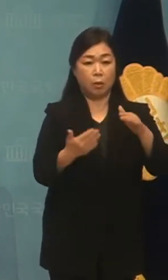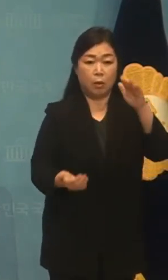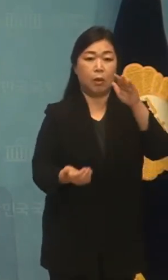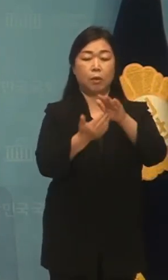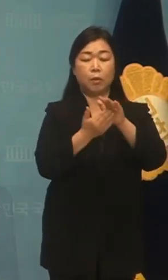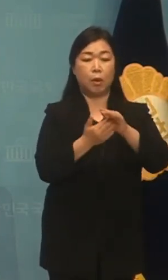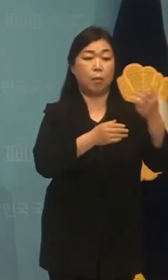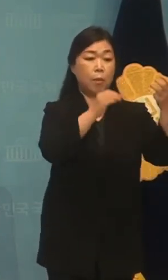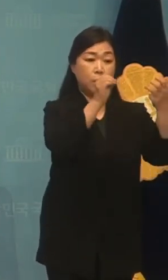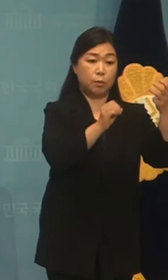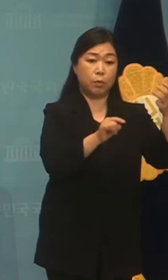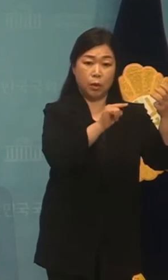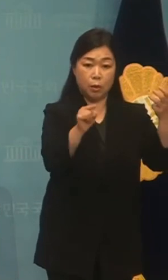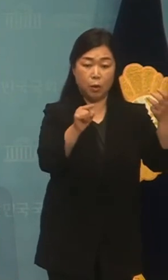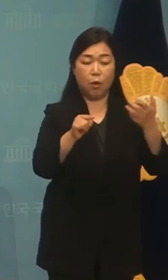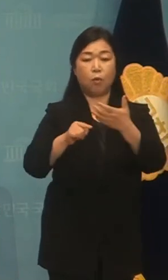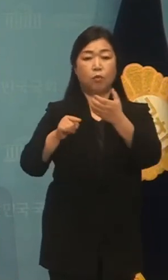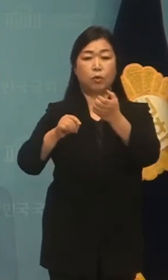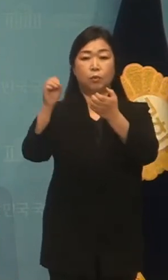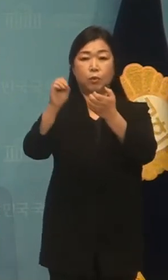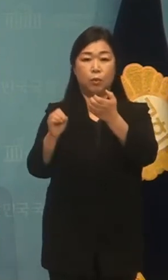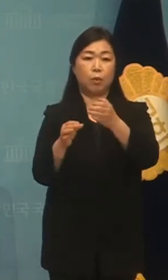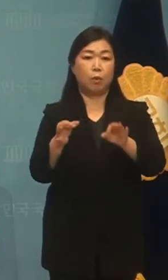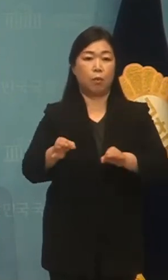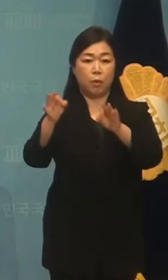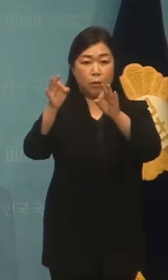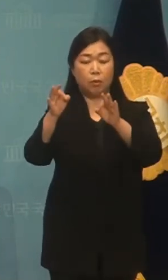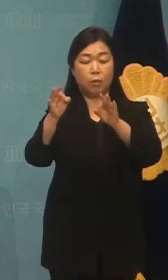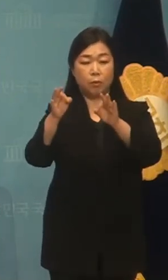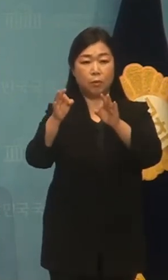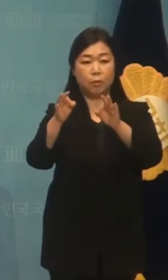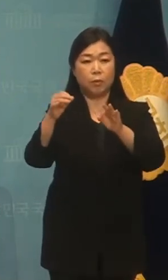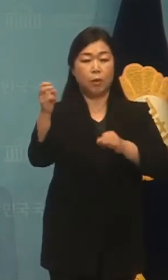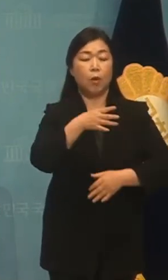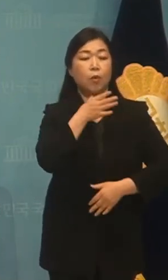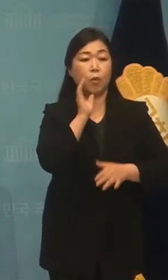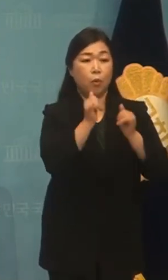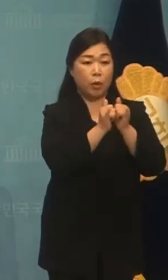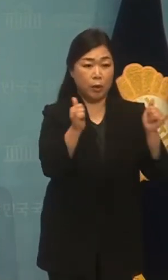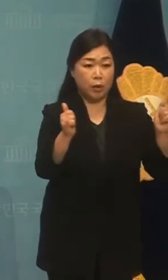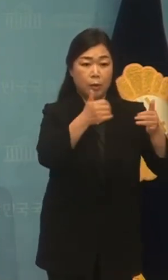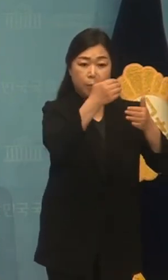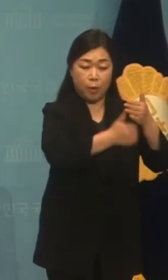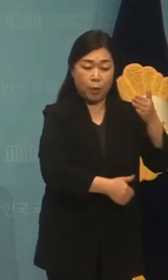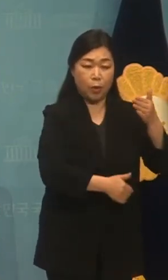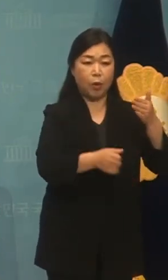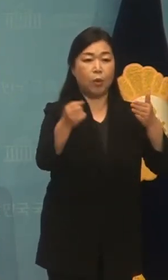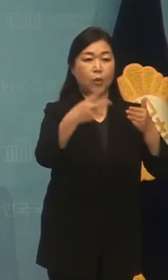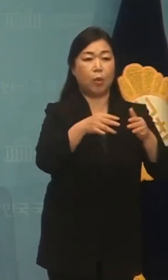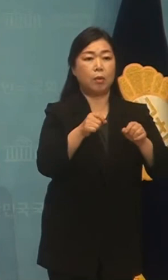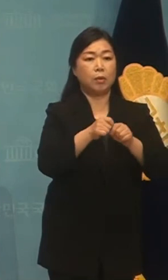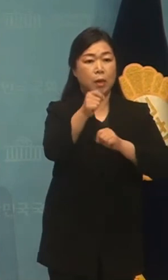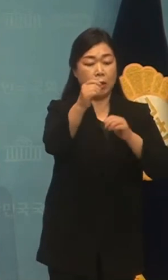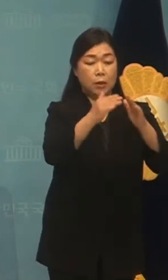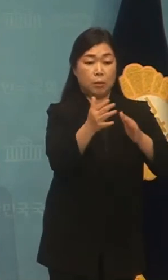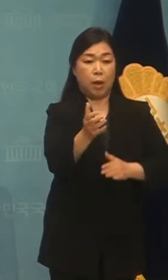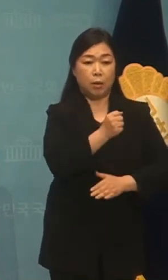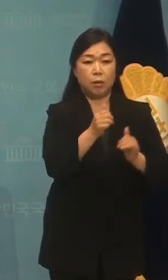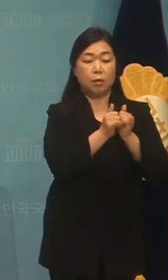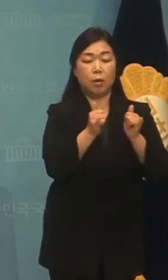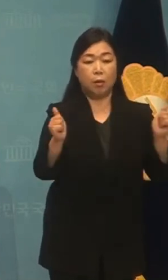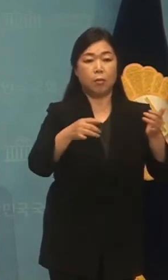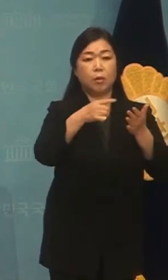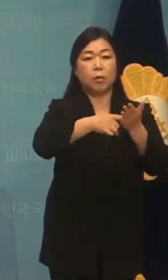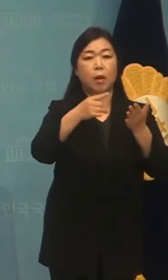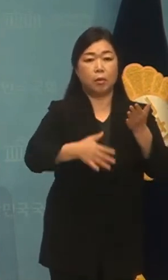80%에서 90%로 상향하고 노인층 공제료가 장기 보유 공제료를 올리고